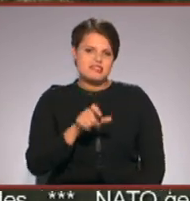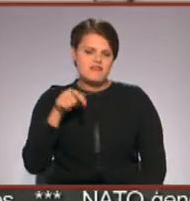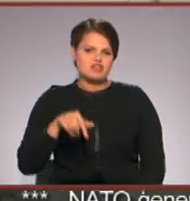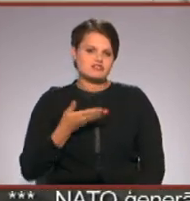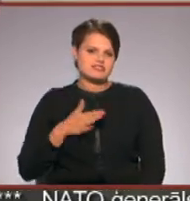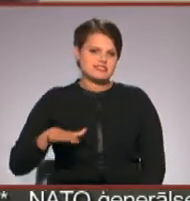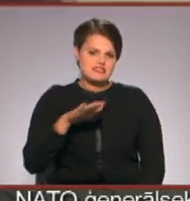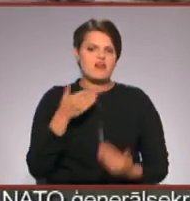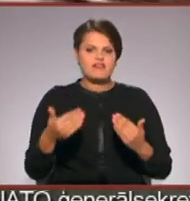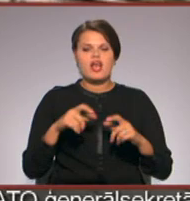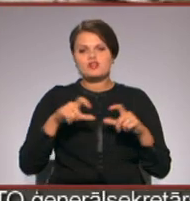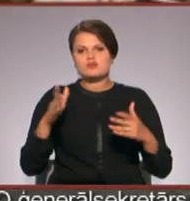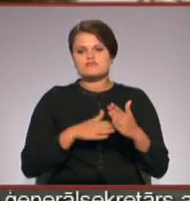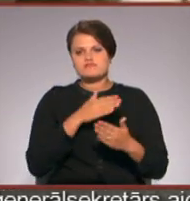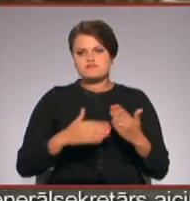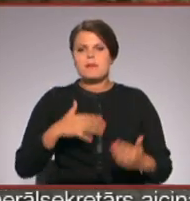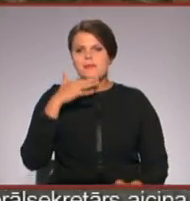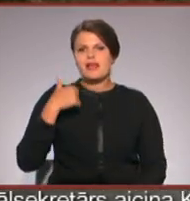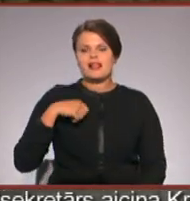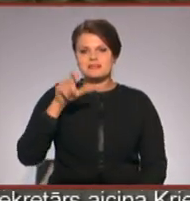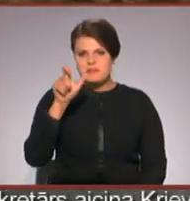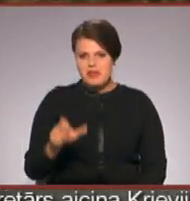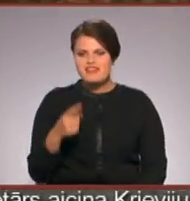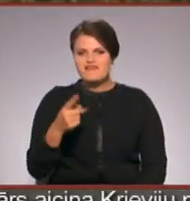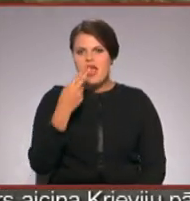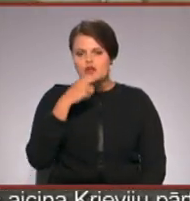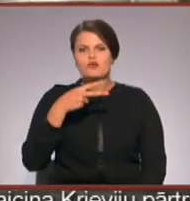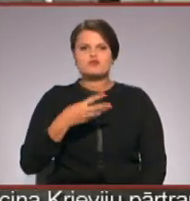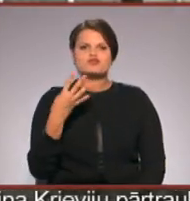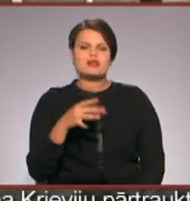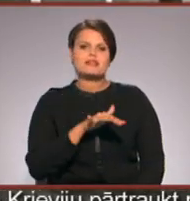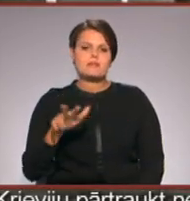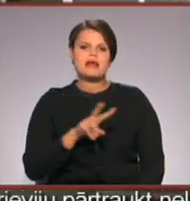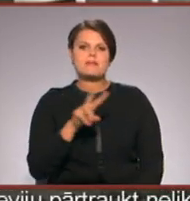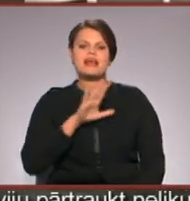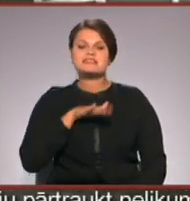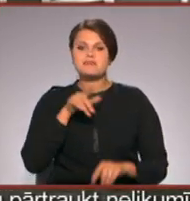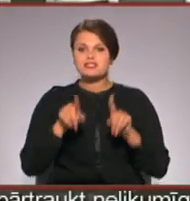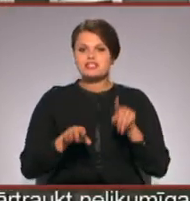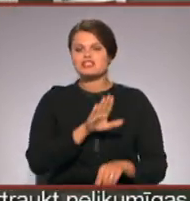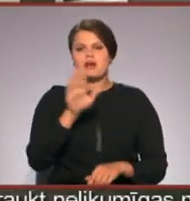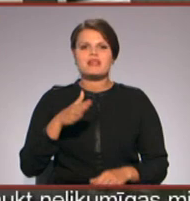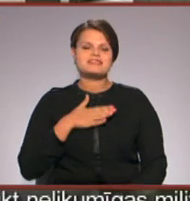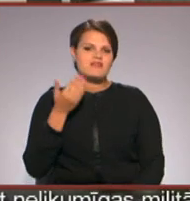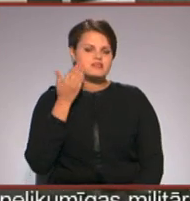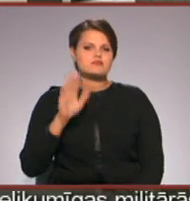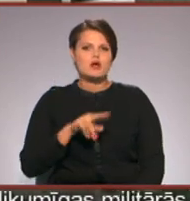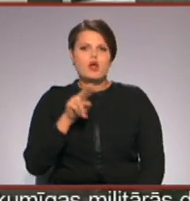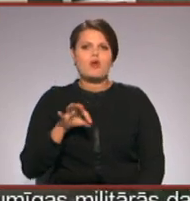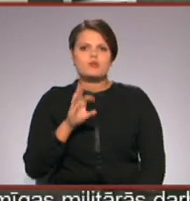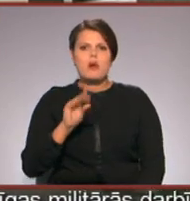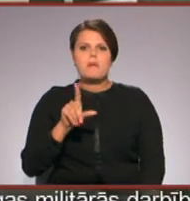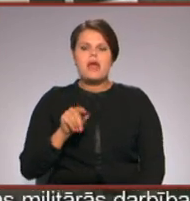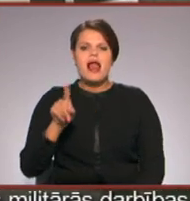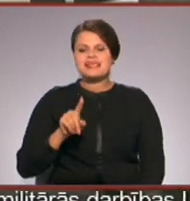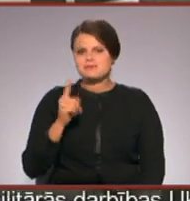likvidēta, un pieklasnieca Leonora ir viena no tiem 24 bērniem, kas jau pēc dažām dienām sevi saugs par dobēles pirmās